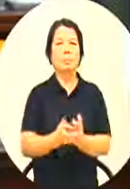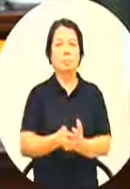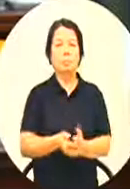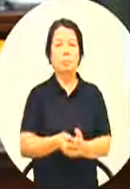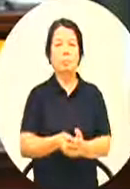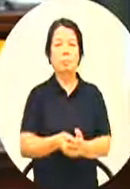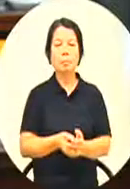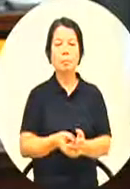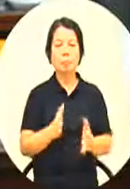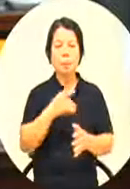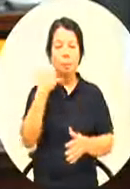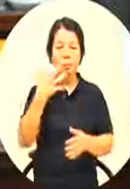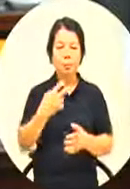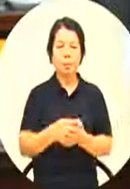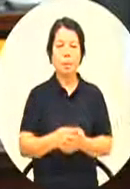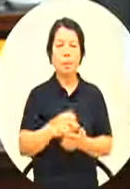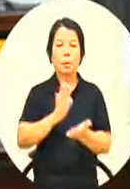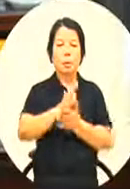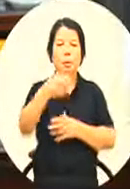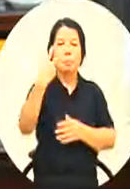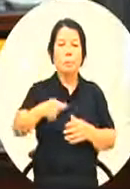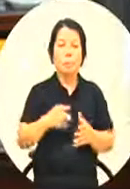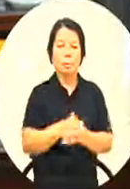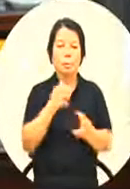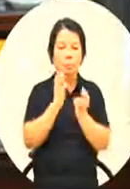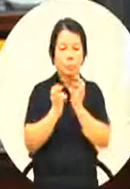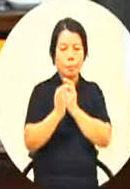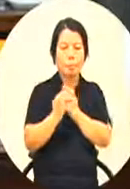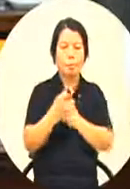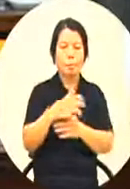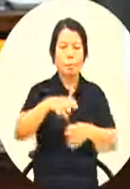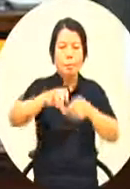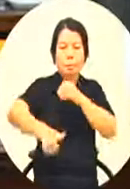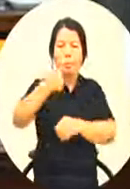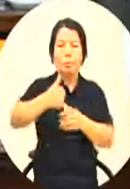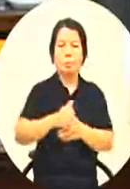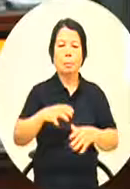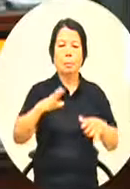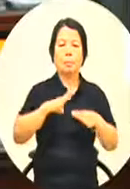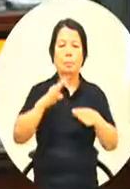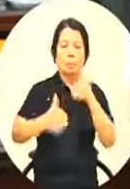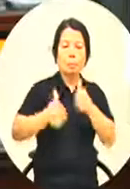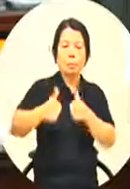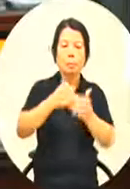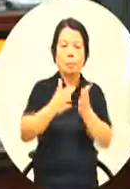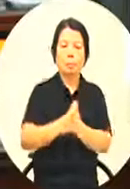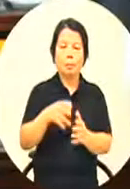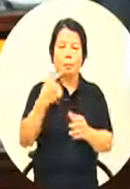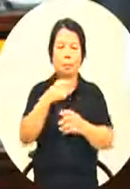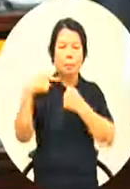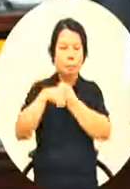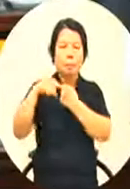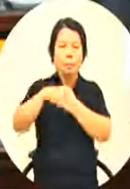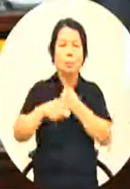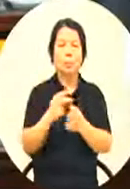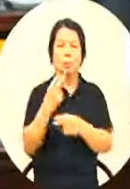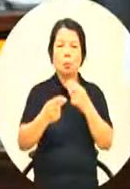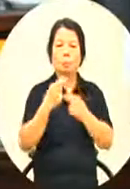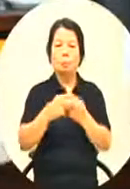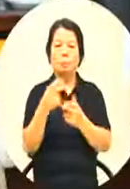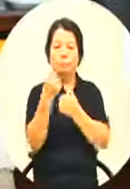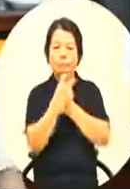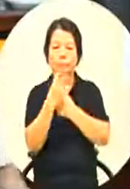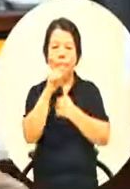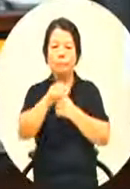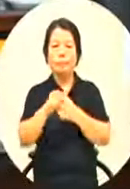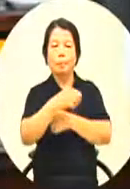在找时间要不要系统的在跟局长跟各位长官在来探讨我们怎么样检视我们所有的活动